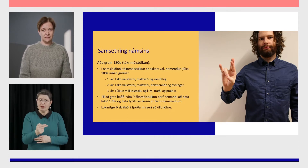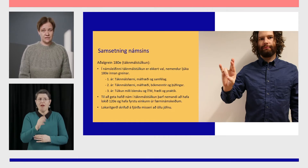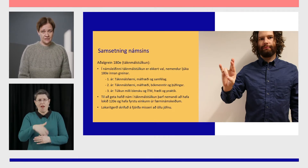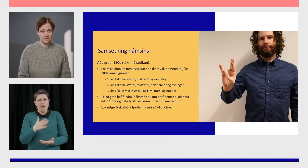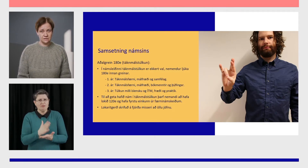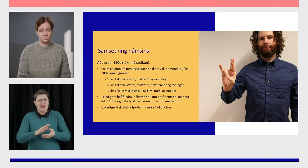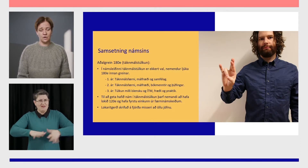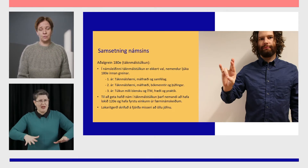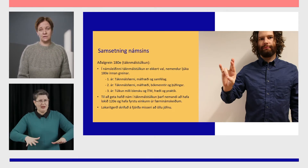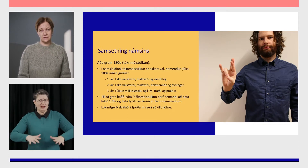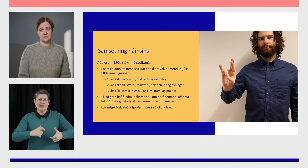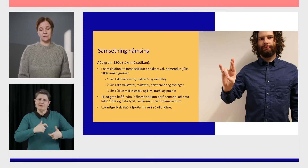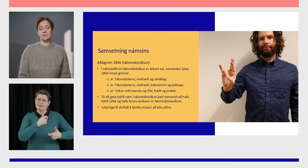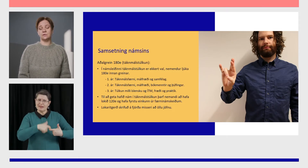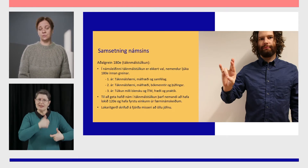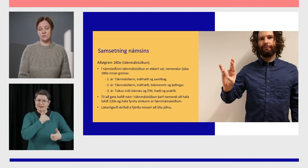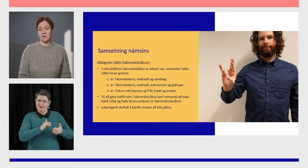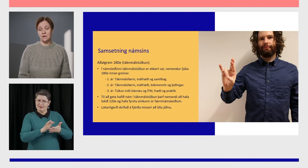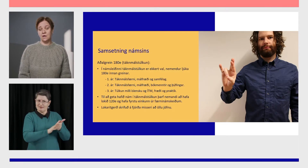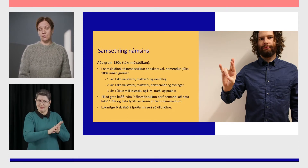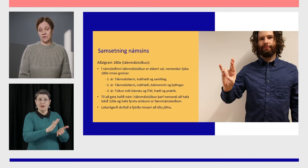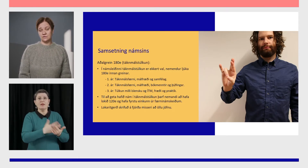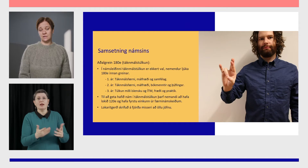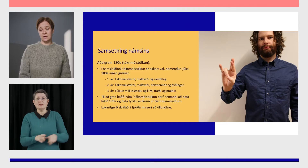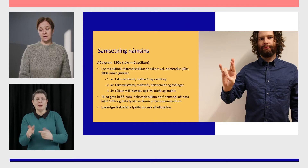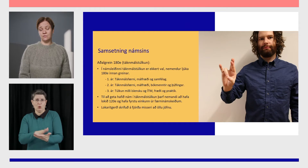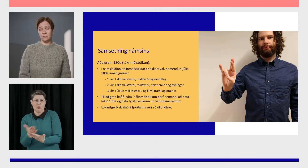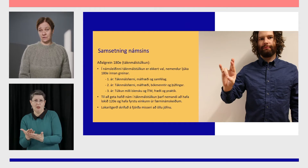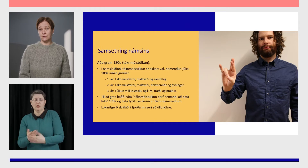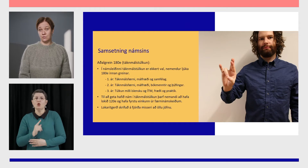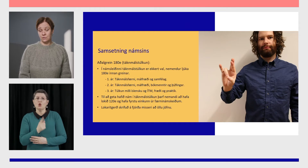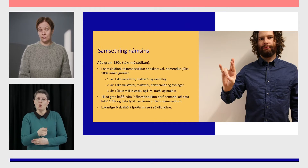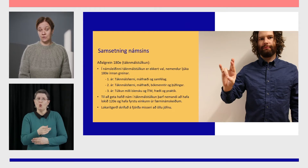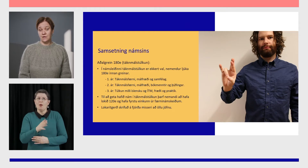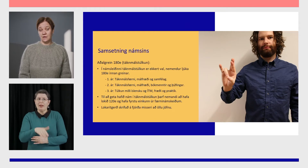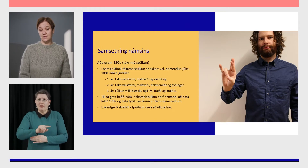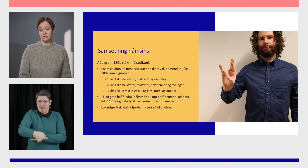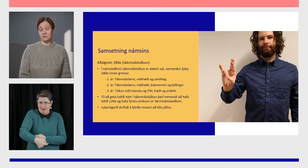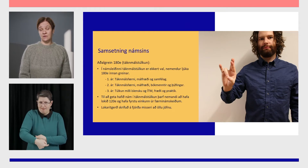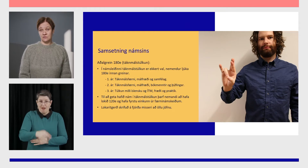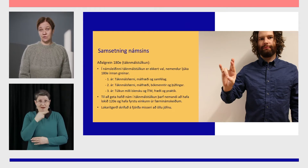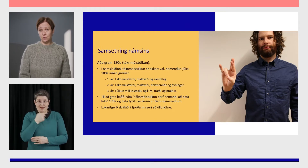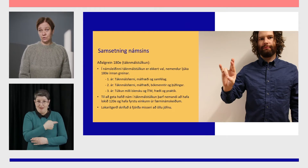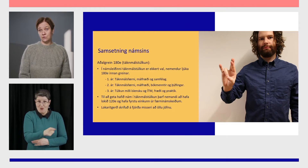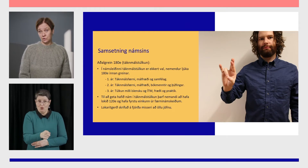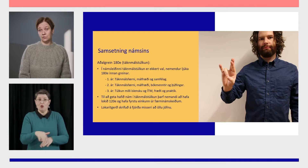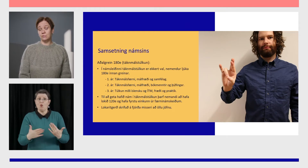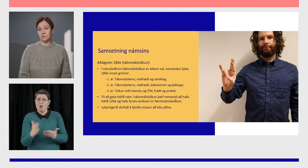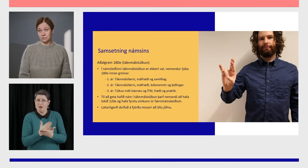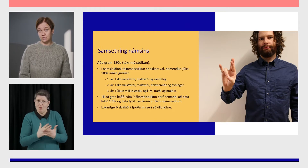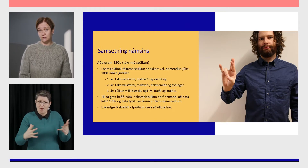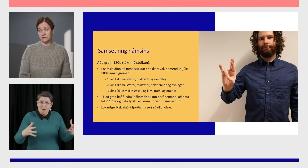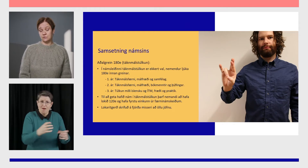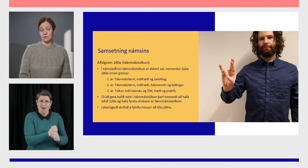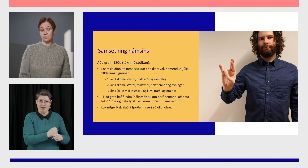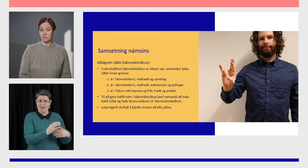færni í íslensku tákmáli til þess að geta byrjað að tólka og þess vegna erum við með þær kröfur að nefnundur hafi annars vega lokið öllum